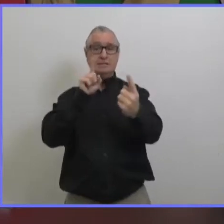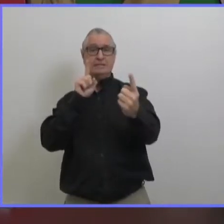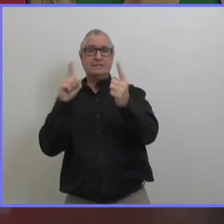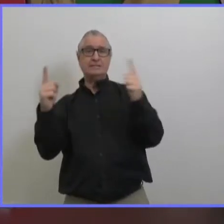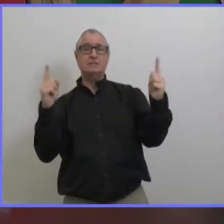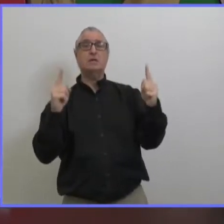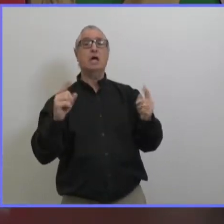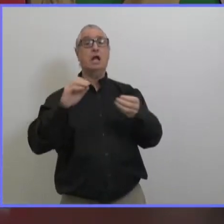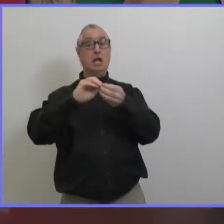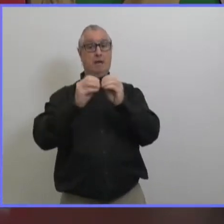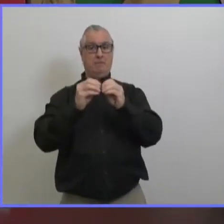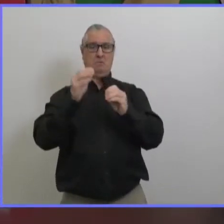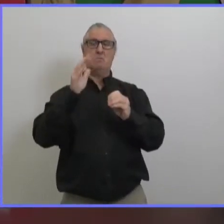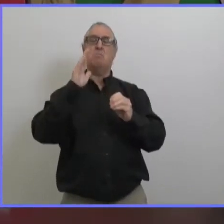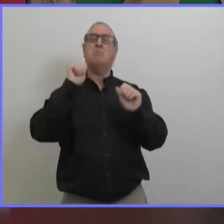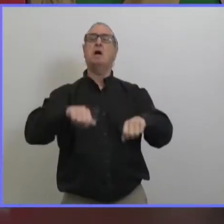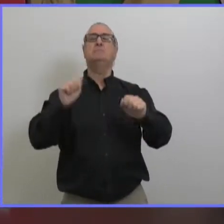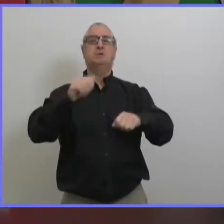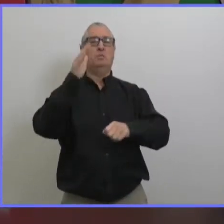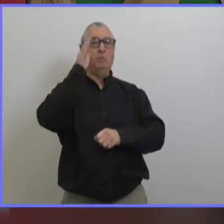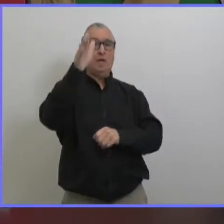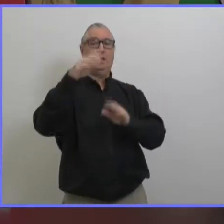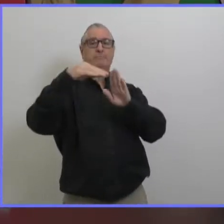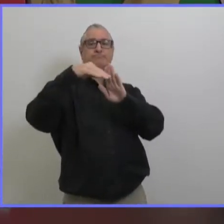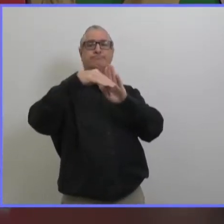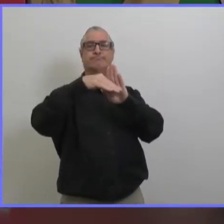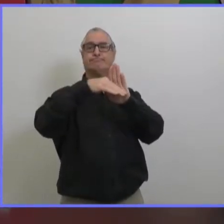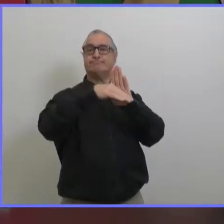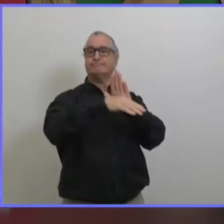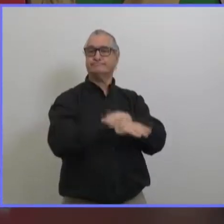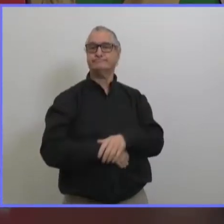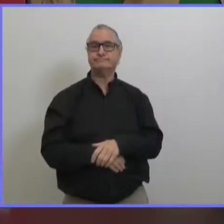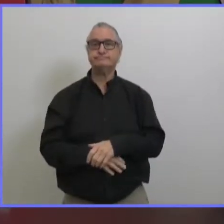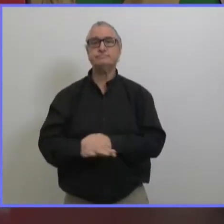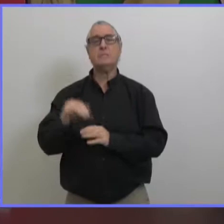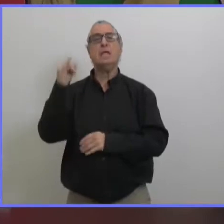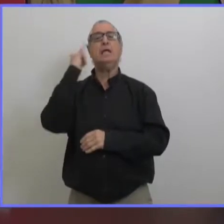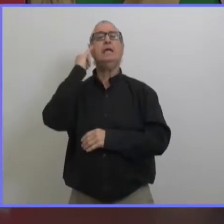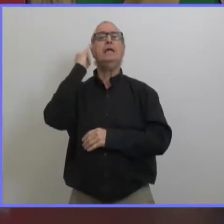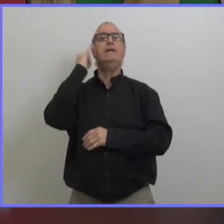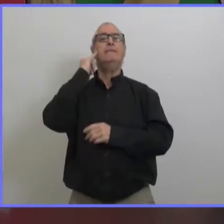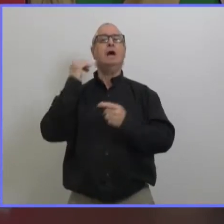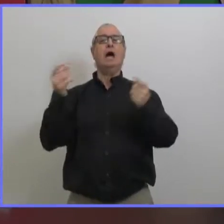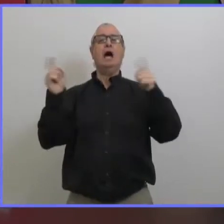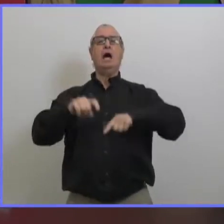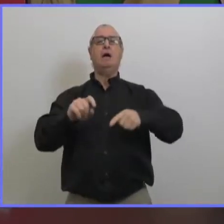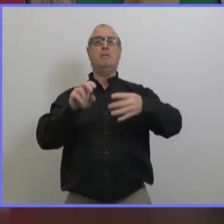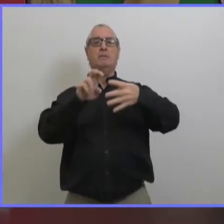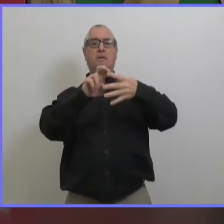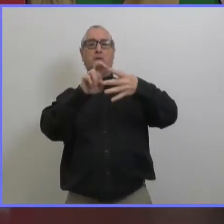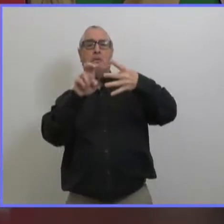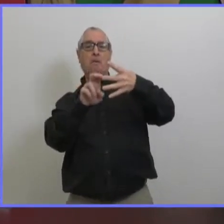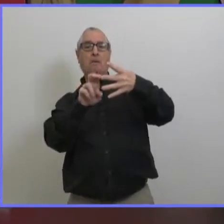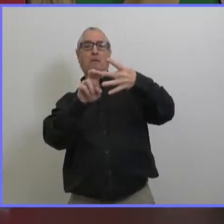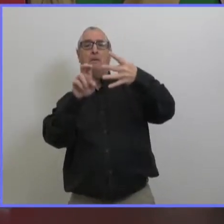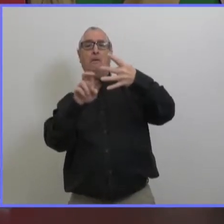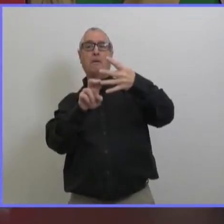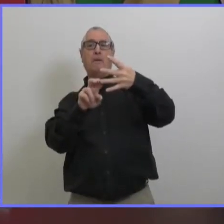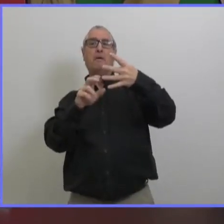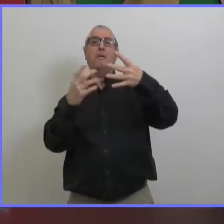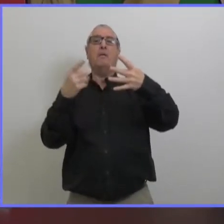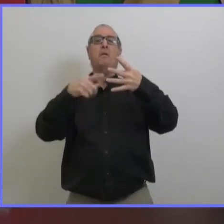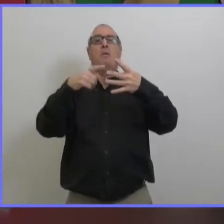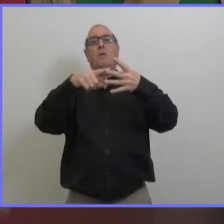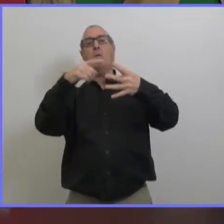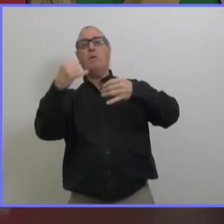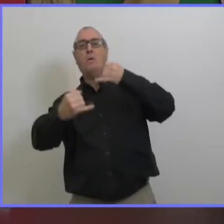dans une communauté et qu'on continue à assouplir et que les gens ne respectent plus les mesures de santé publique et bien malheureusement nous allons commencer à